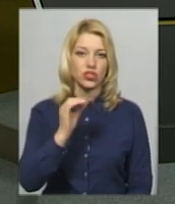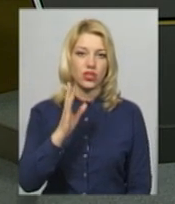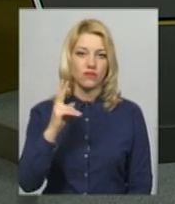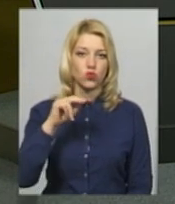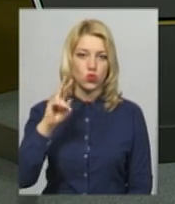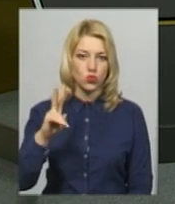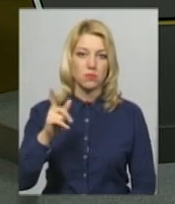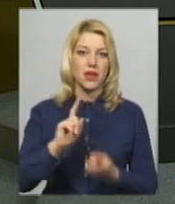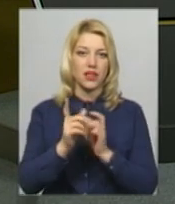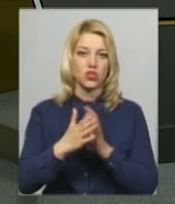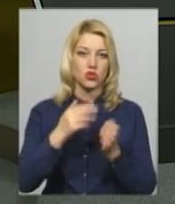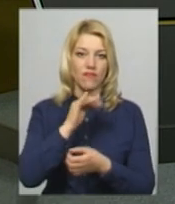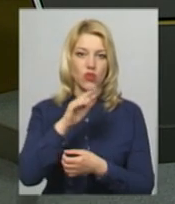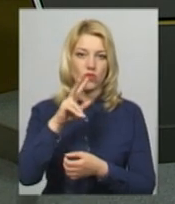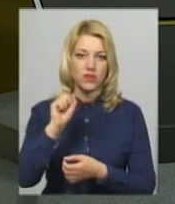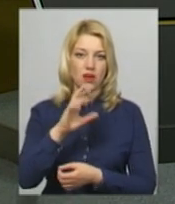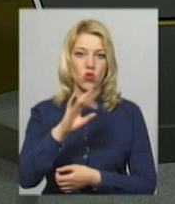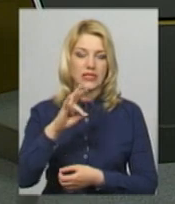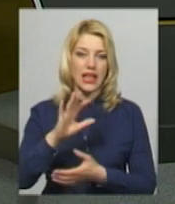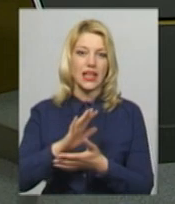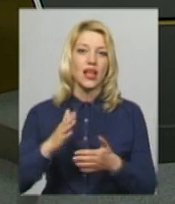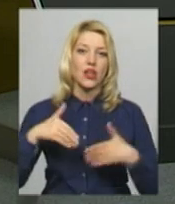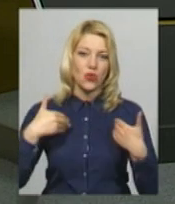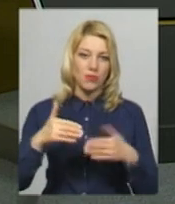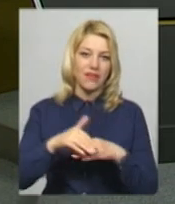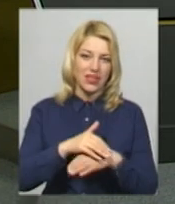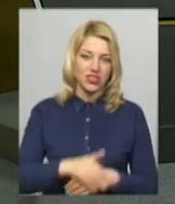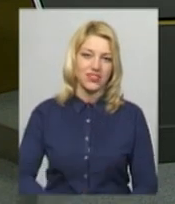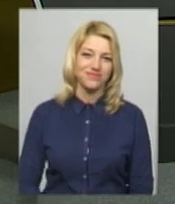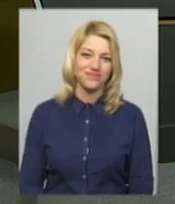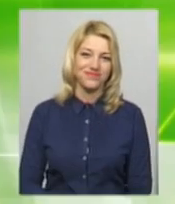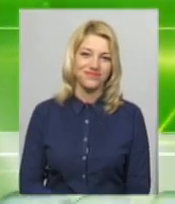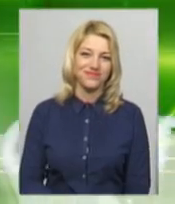жестову мову перекладає Оксана Фіновська. Доброго вечора. Далі про таке.